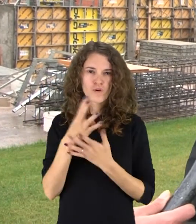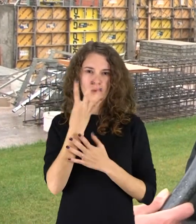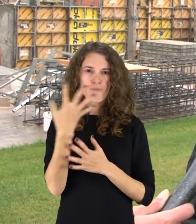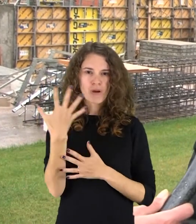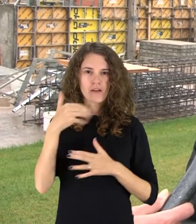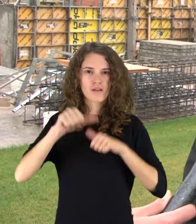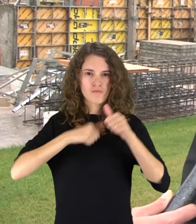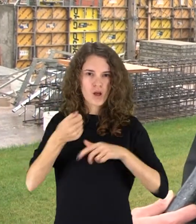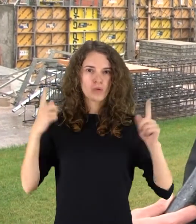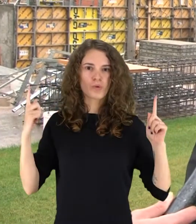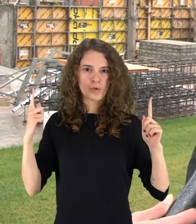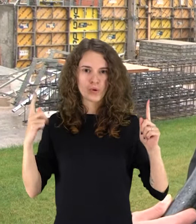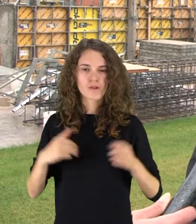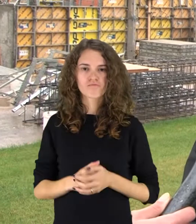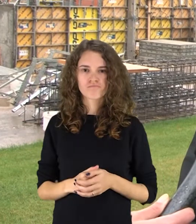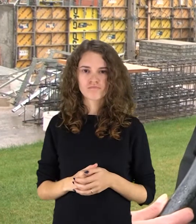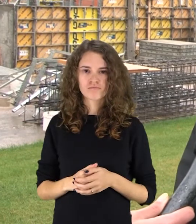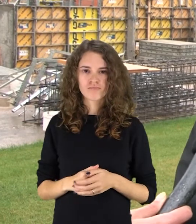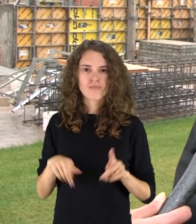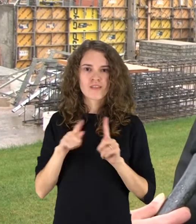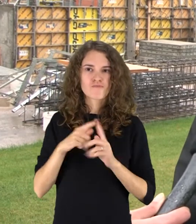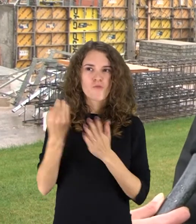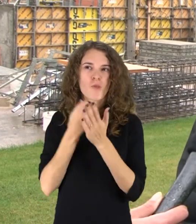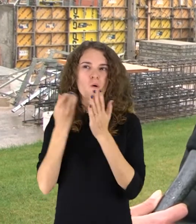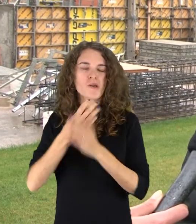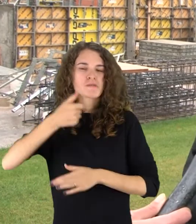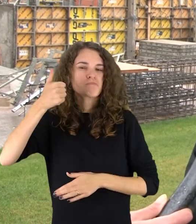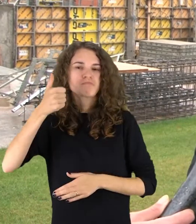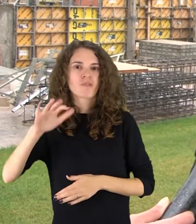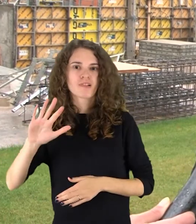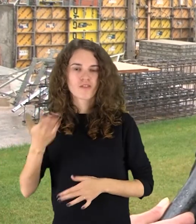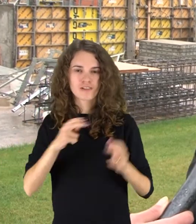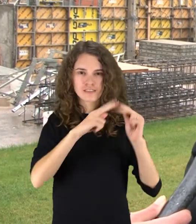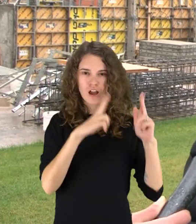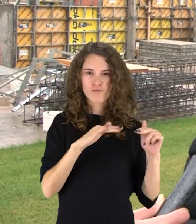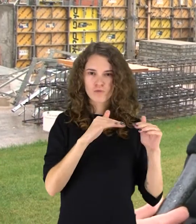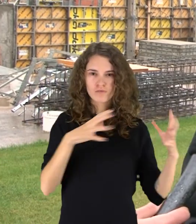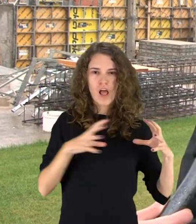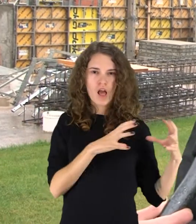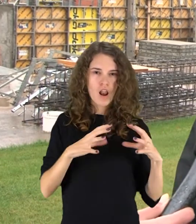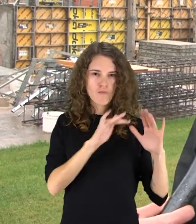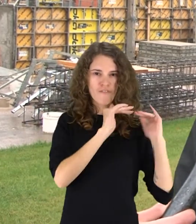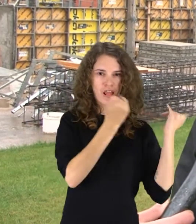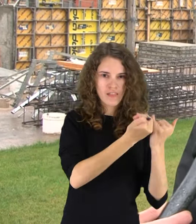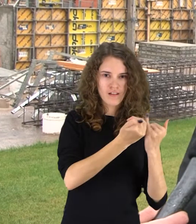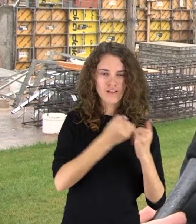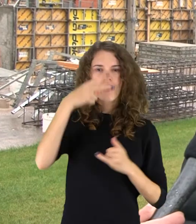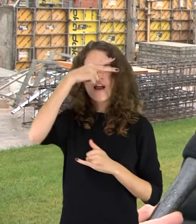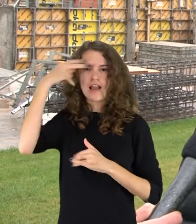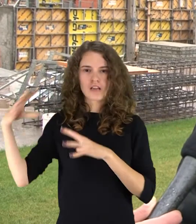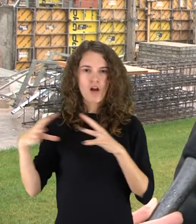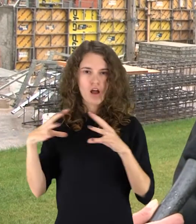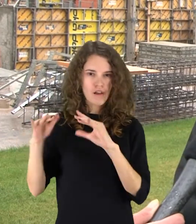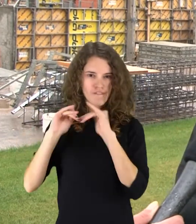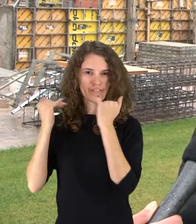Ir čia gal nepasakysiu, kas sutapimas, bet yra labai gera, žinia, iš startautinės regbės federacijos, iš Lietuvos regbės federacijos. Kalėtų